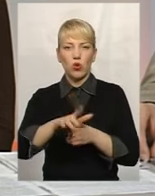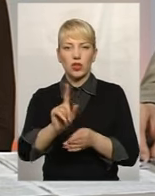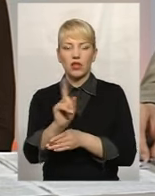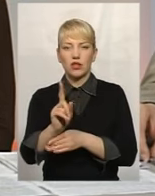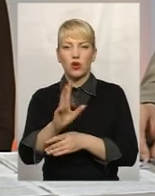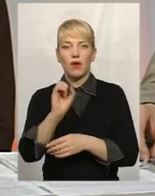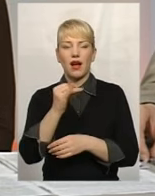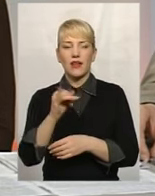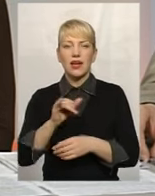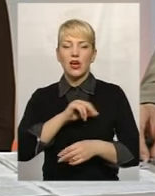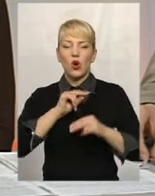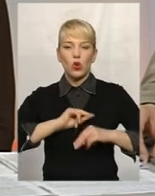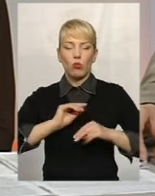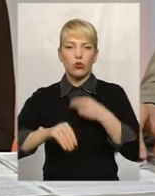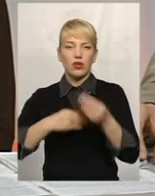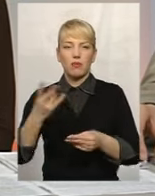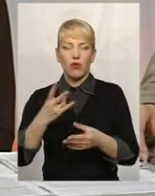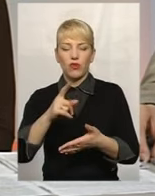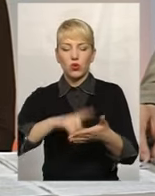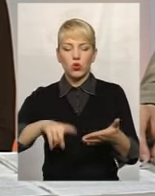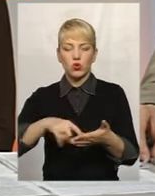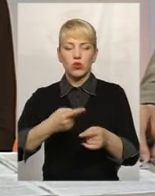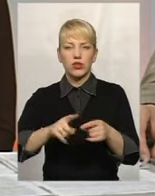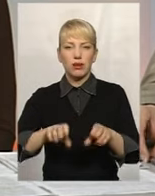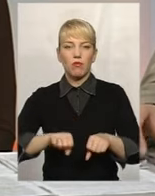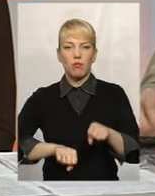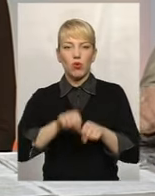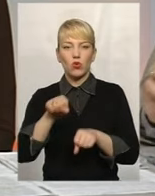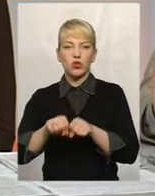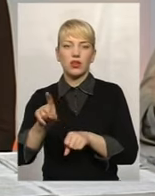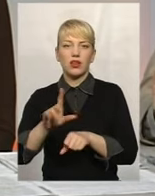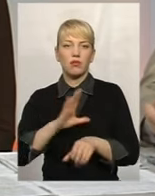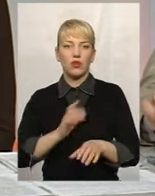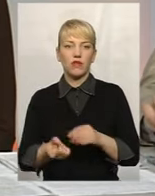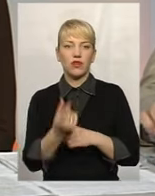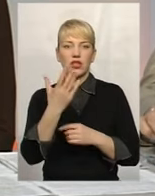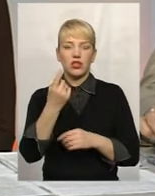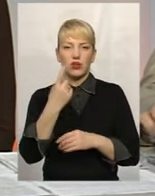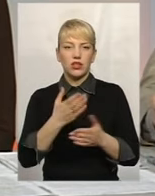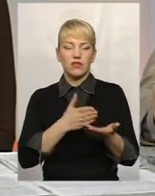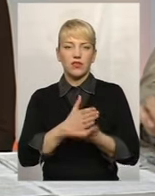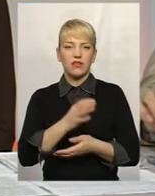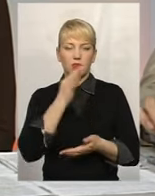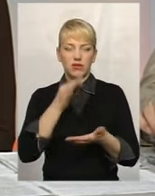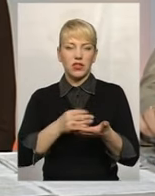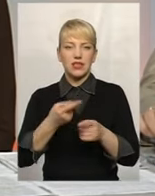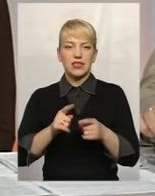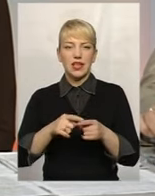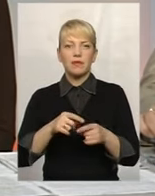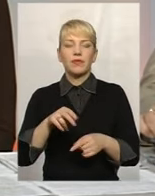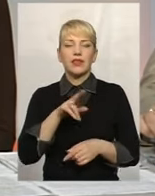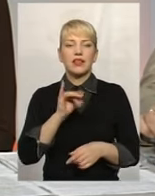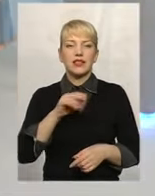роботодавець зобов'язаний усунути ті порушення, які були виявлені. І ще один вид відповідальності – це дисциплінарна